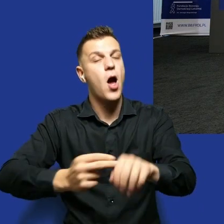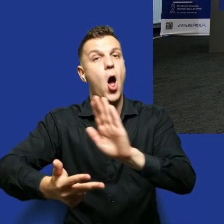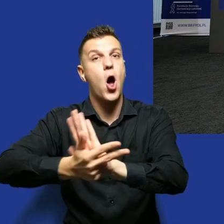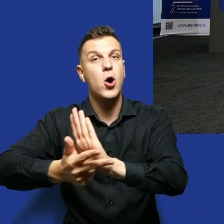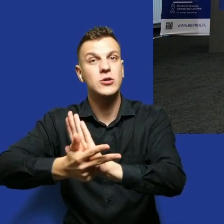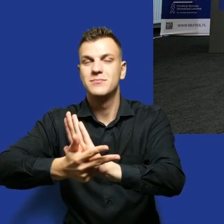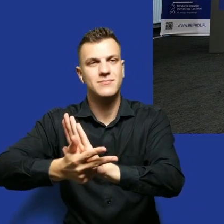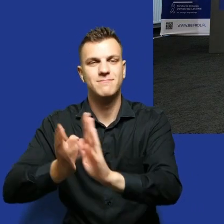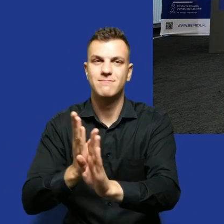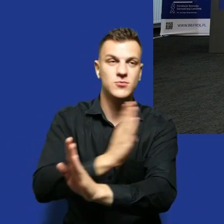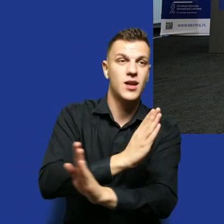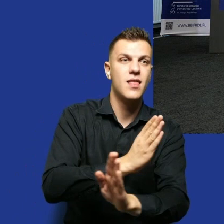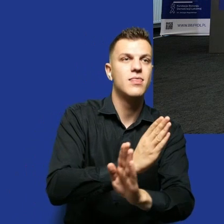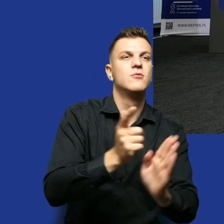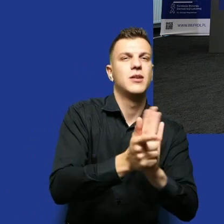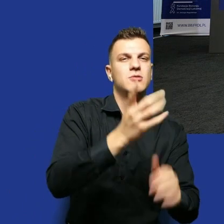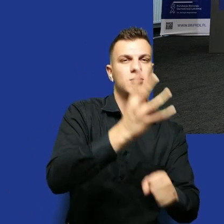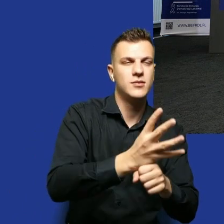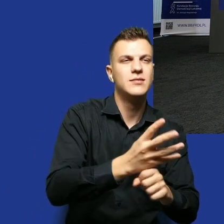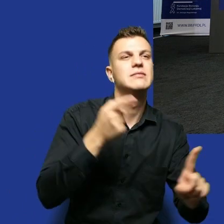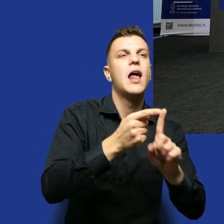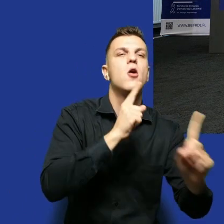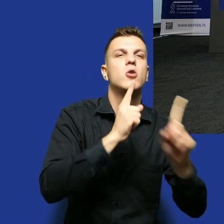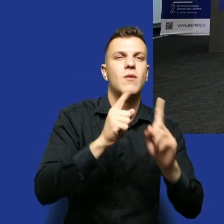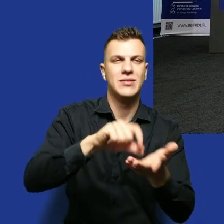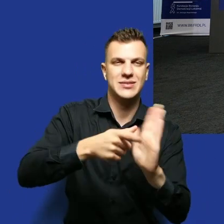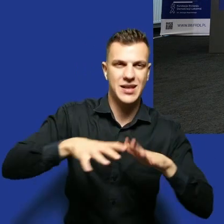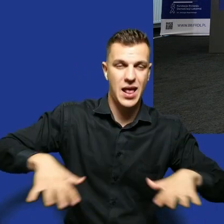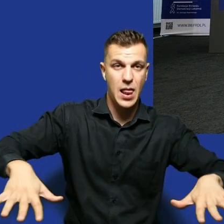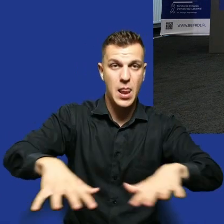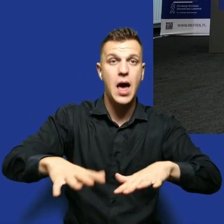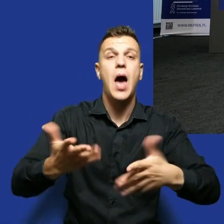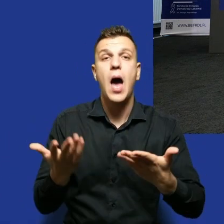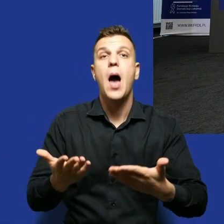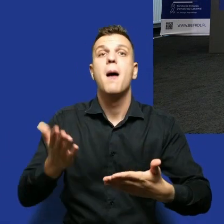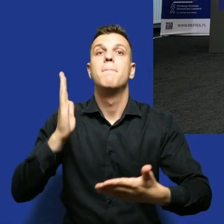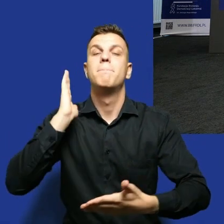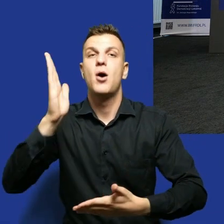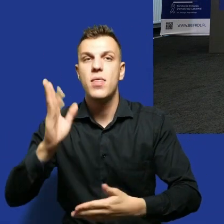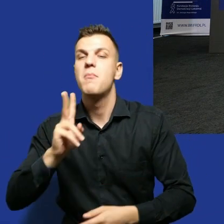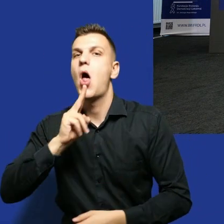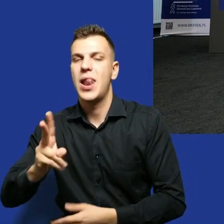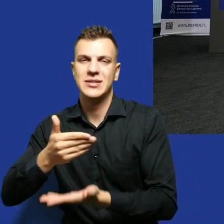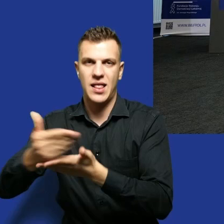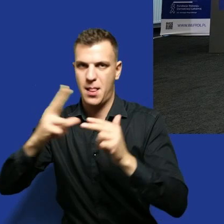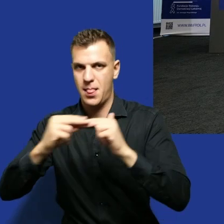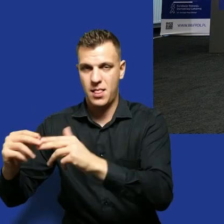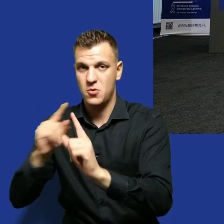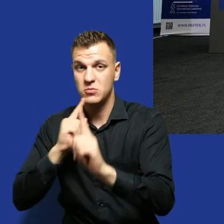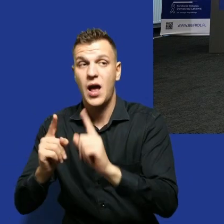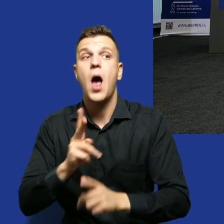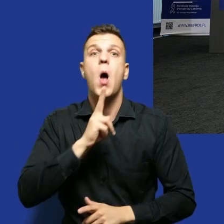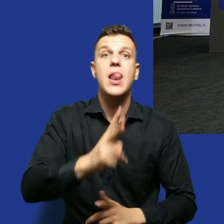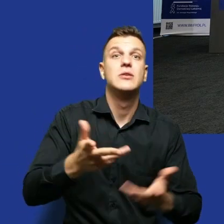na rozmowę z sali, które będziemy kontynuować na kolacji. O tym, gdzie ta